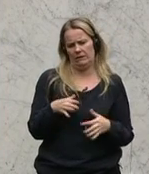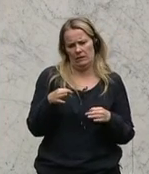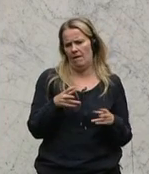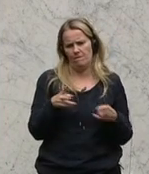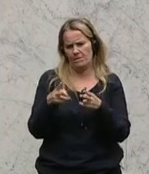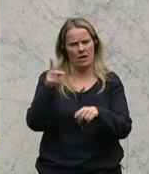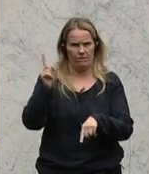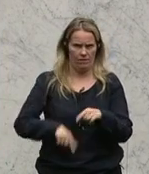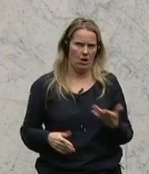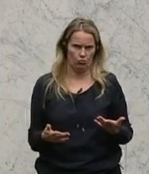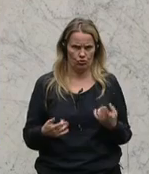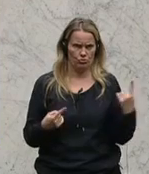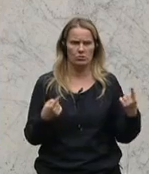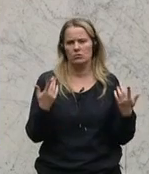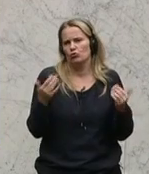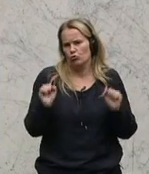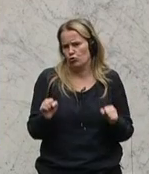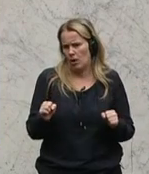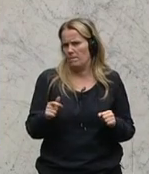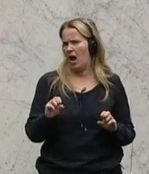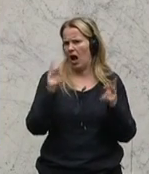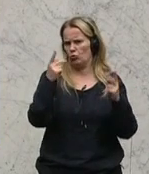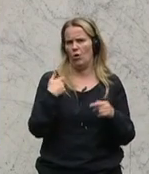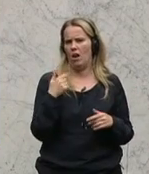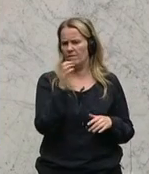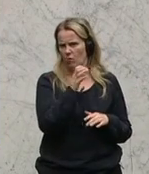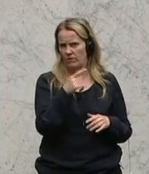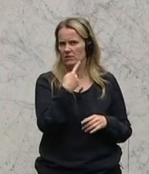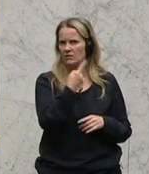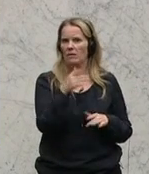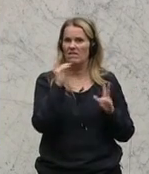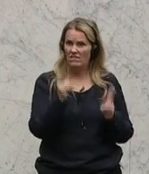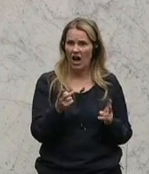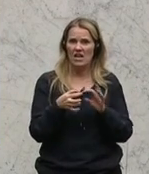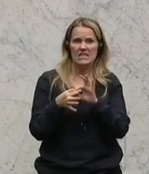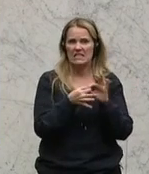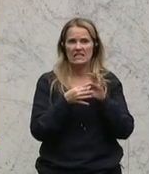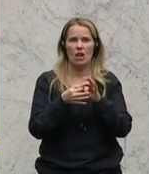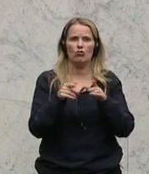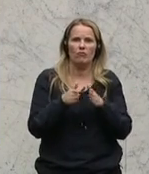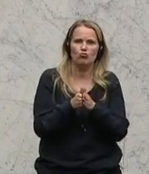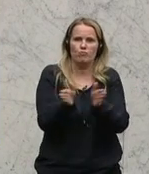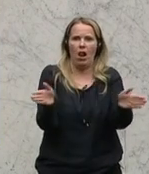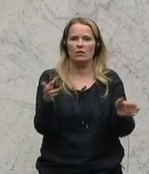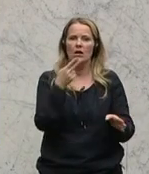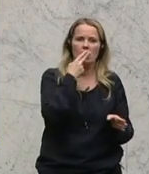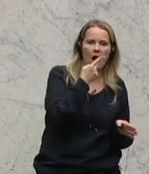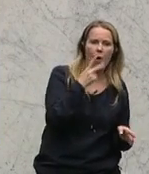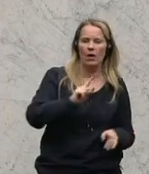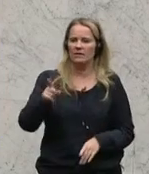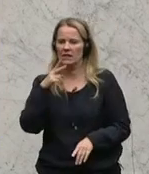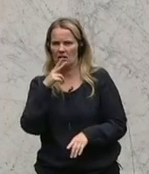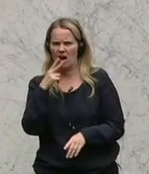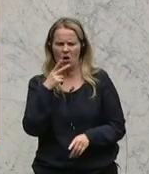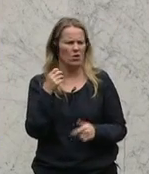Sie machen genau das, was Sie auch immer wieder aktuell vorwerfen. Sie spalten in Wahrheit die Gesellschaft in Raucher und Nichtraucher. Und